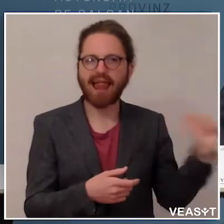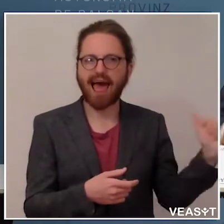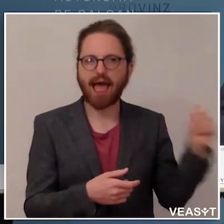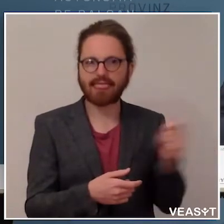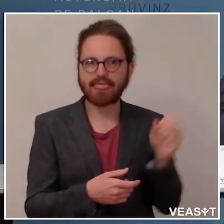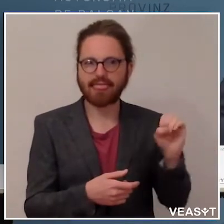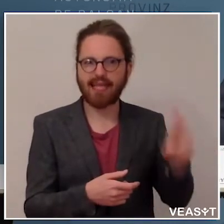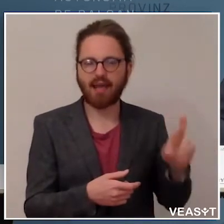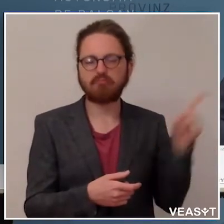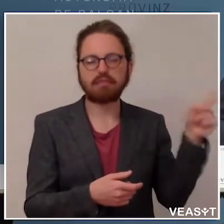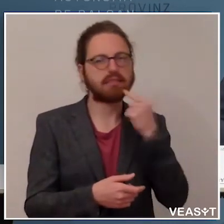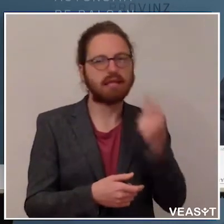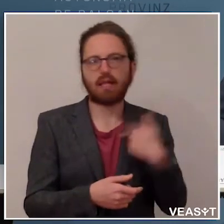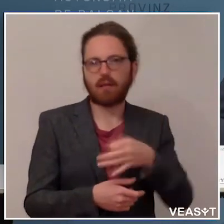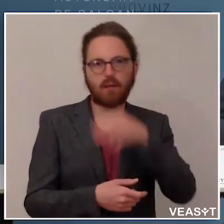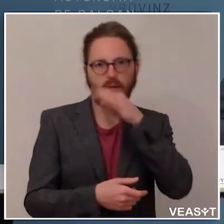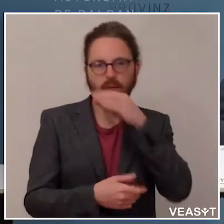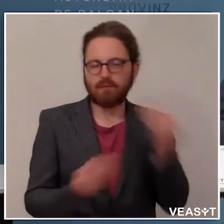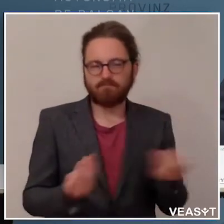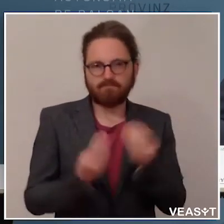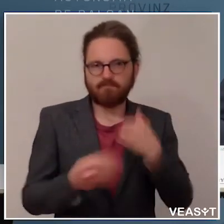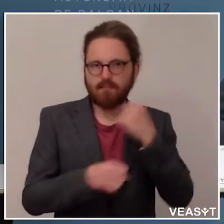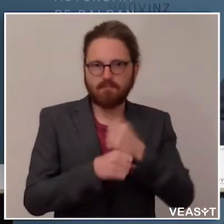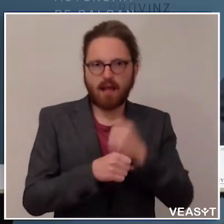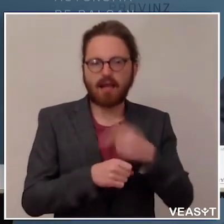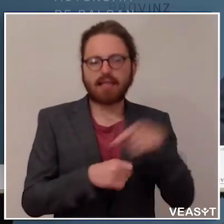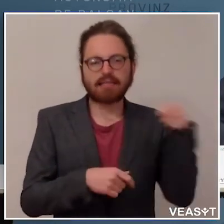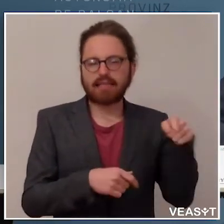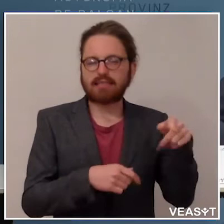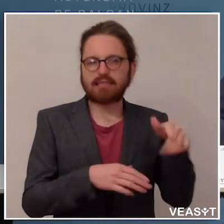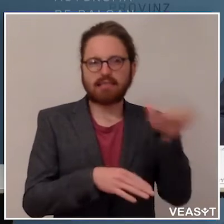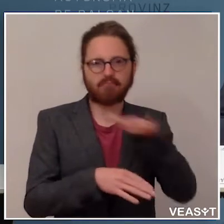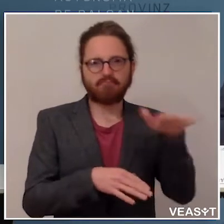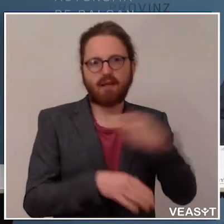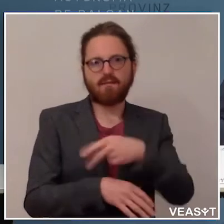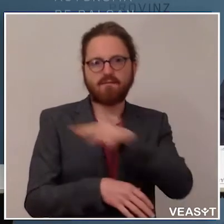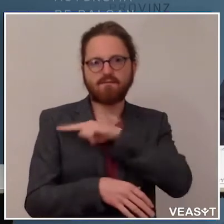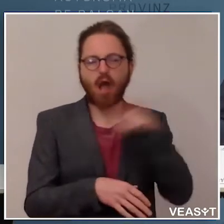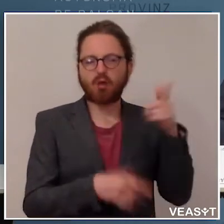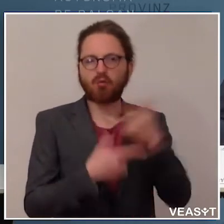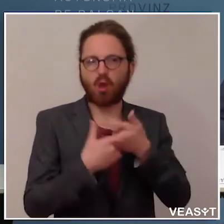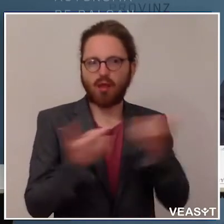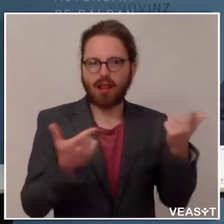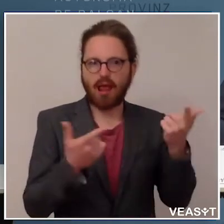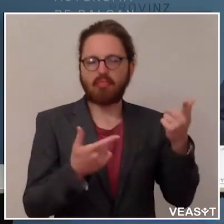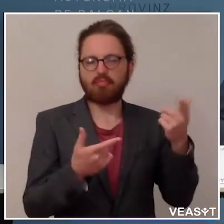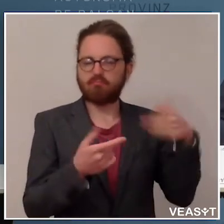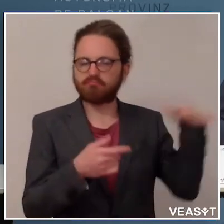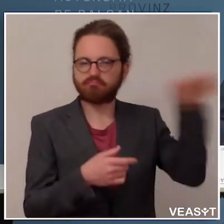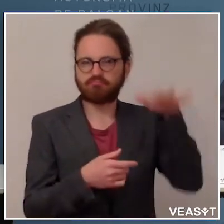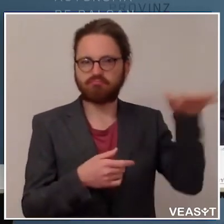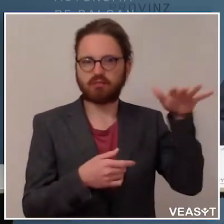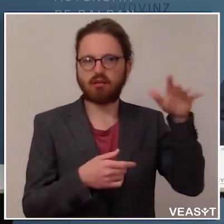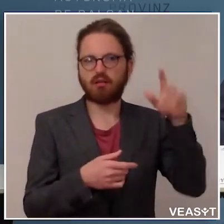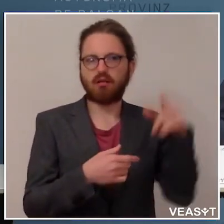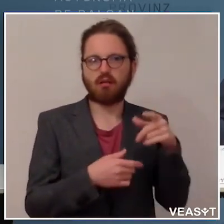Das ist bei uns in Österreich Bundessache, die Einreise nach Österreich. Und ich musste ihm antworten, ja Günther, bei uns ist es auch so, da muss das Ministerium